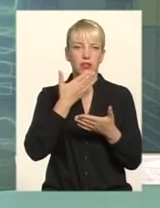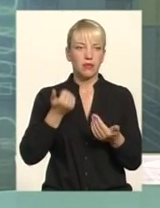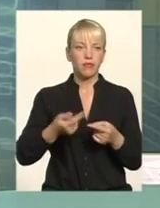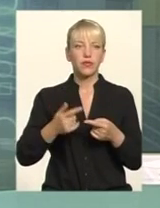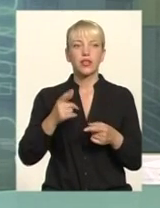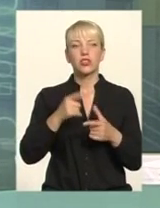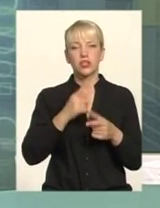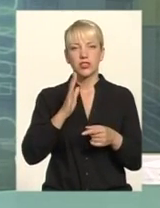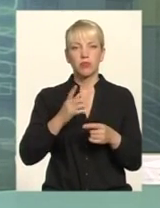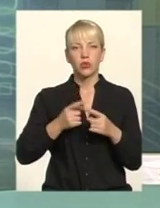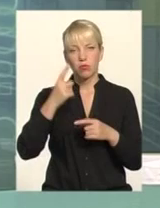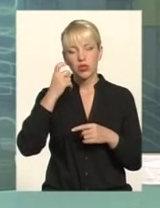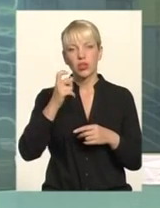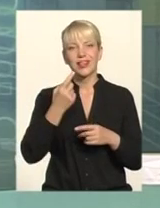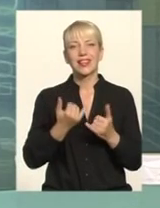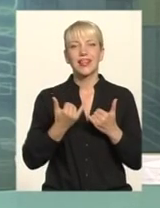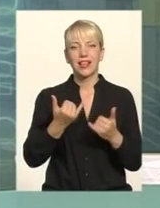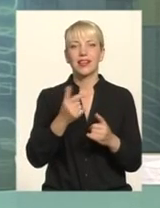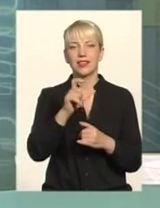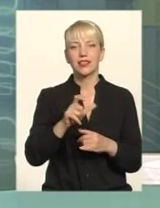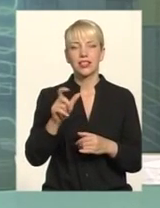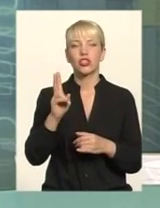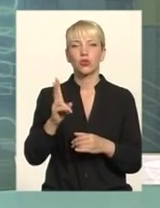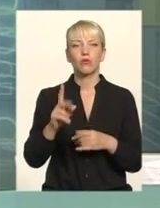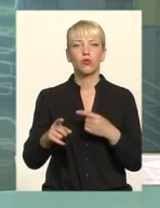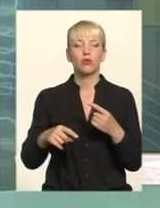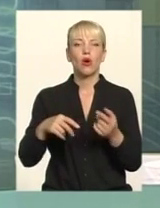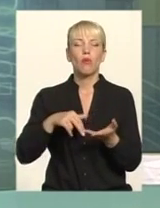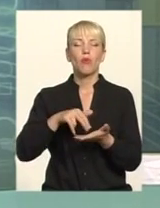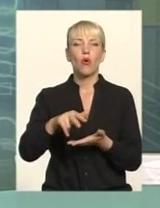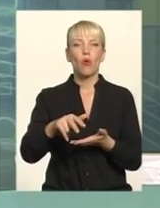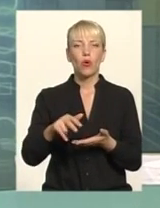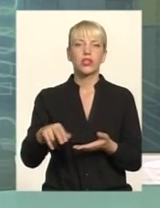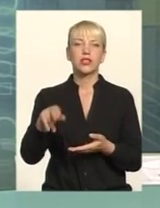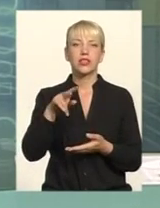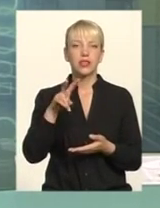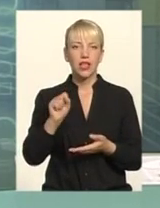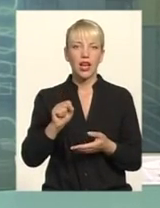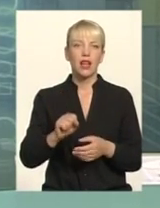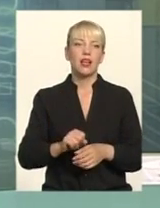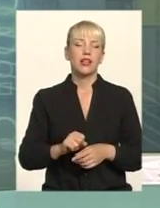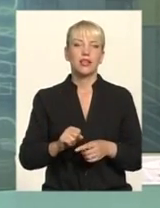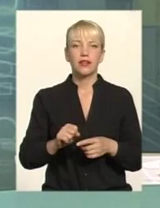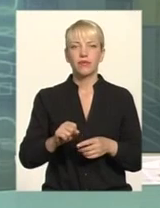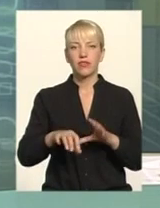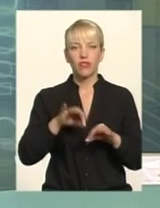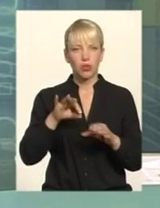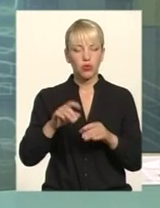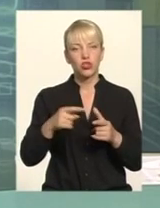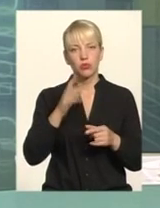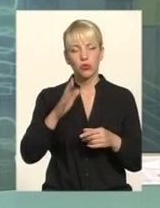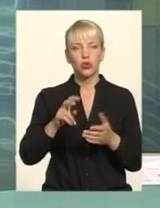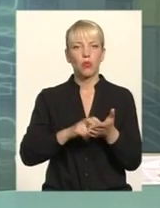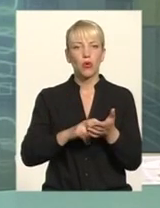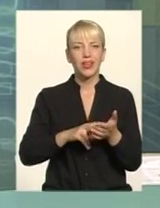на наступних виборах Чи будуть вони боятися чергового майдану, чергового невдоволення людей Чи